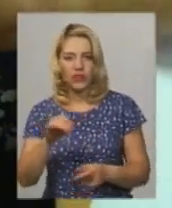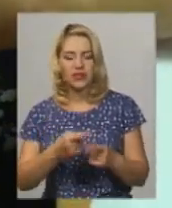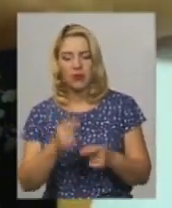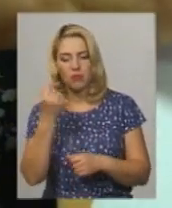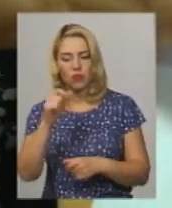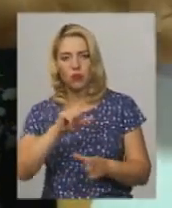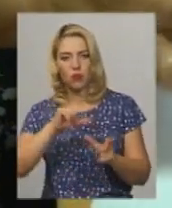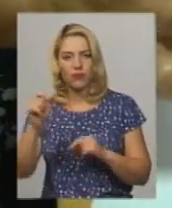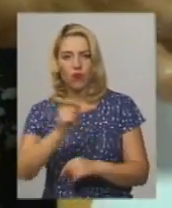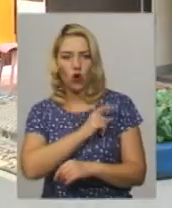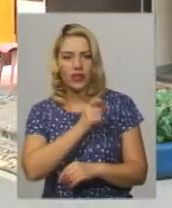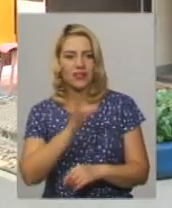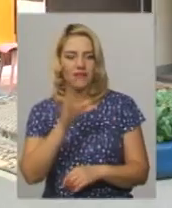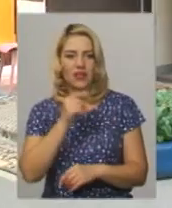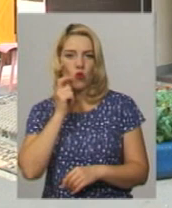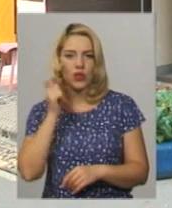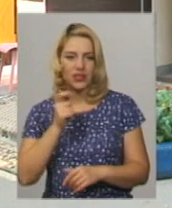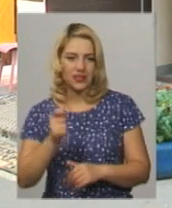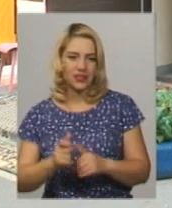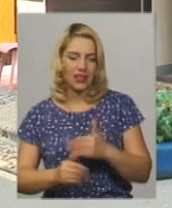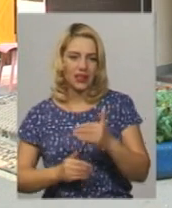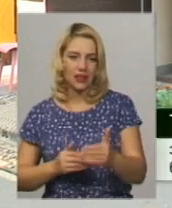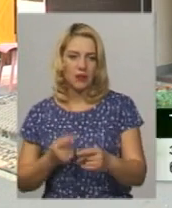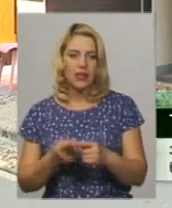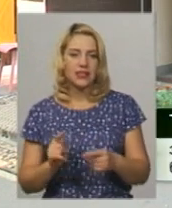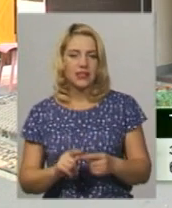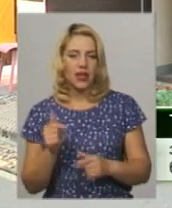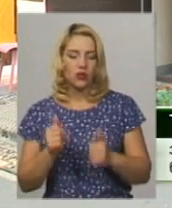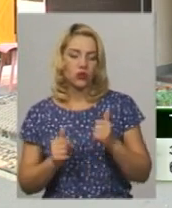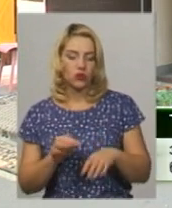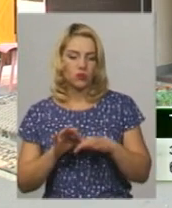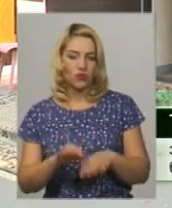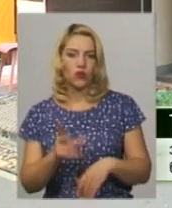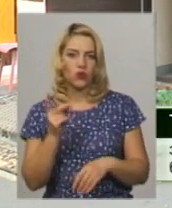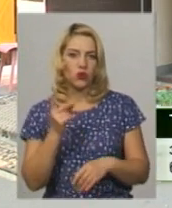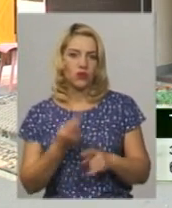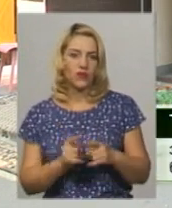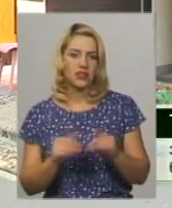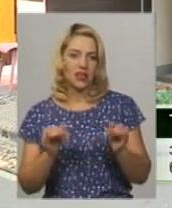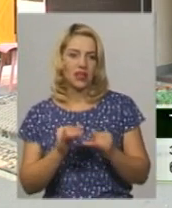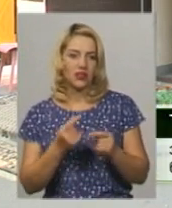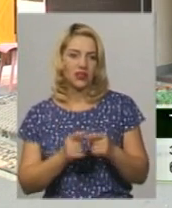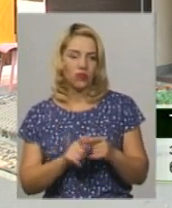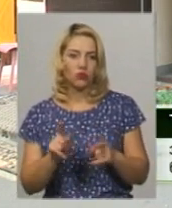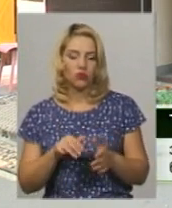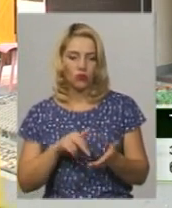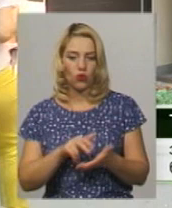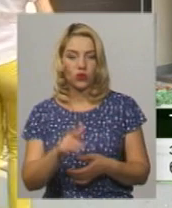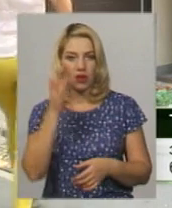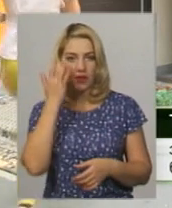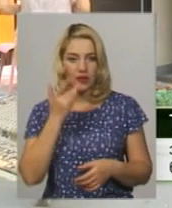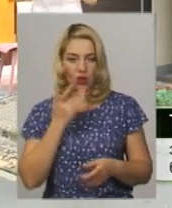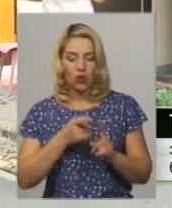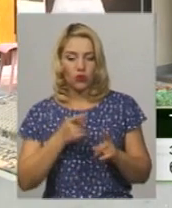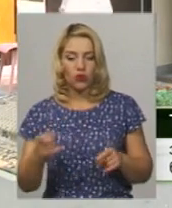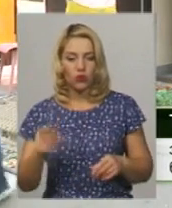до Одеси на всеукраїнський етап. Цей конкурс проходить в «Друге». Він цікавий тим, що він проходить влітку, тому що протягом